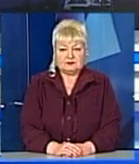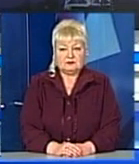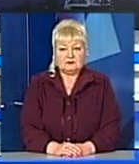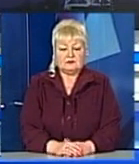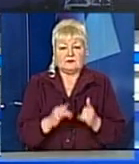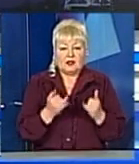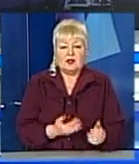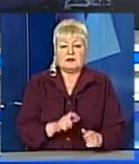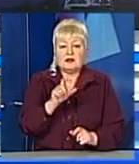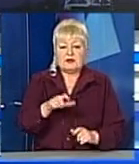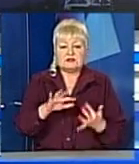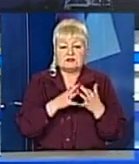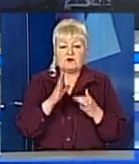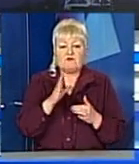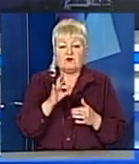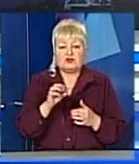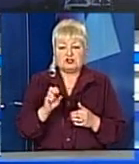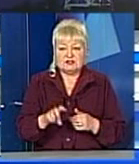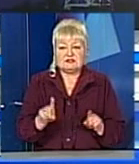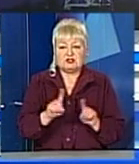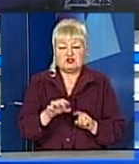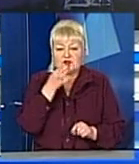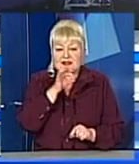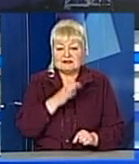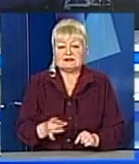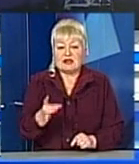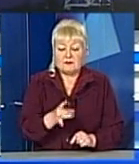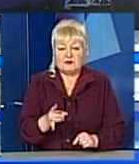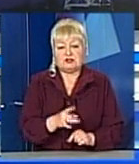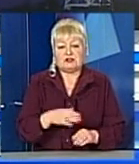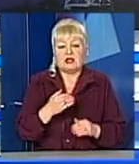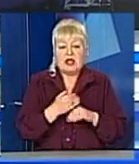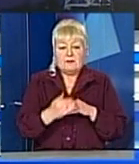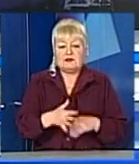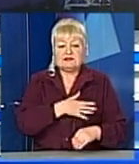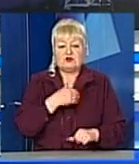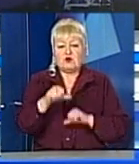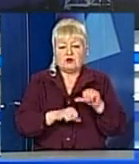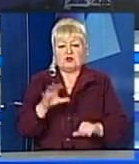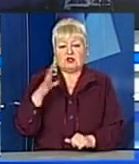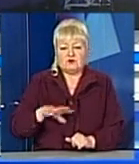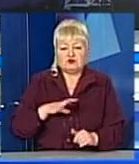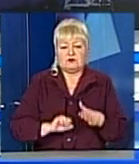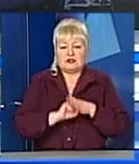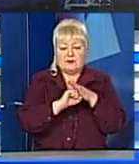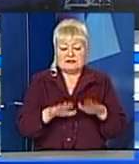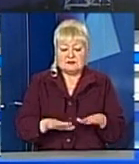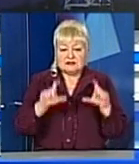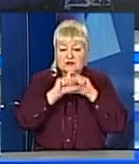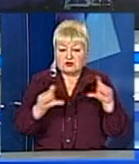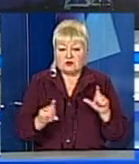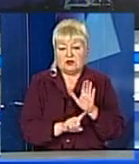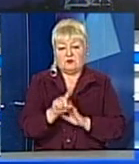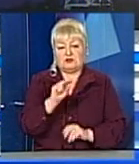Для мешканців села Вощенці, що на Самбірщині після довгих років очікувань на базі місцевої школи запрацював